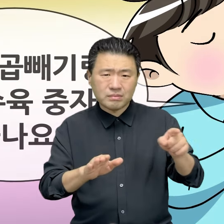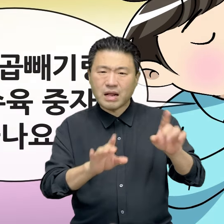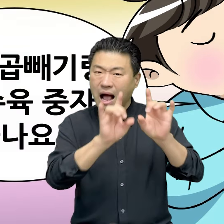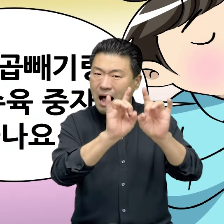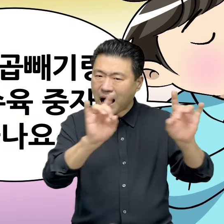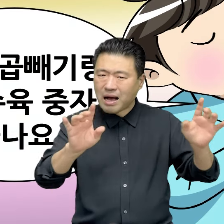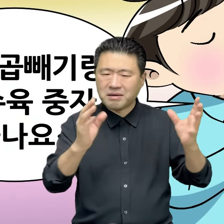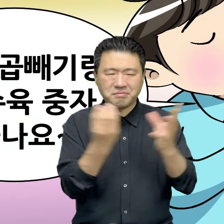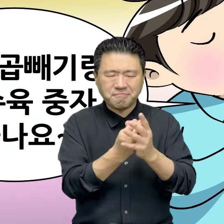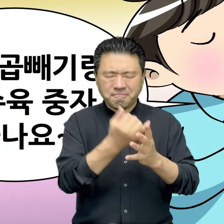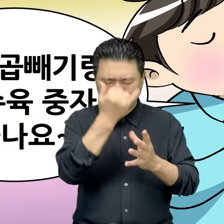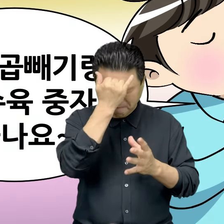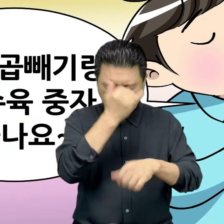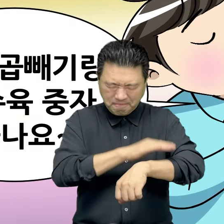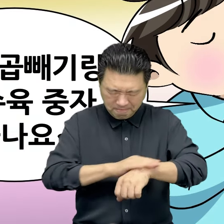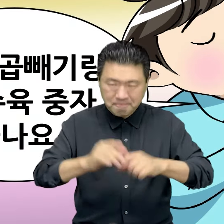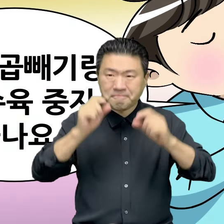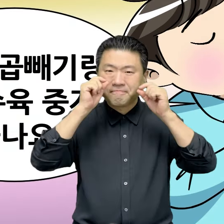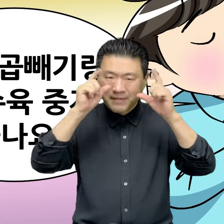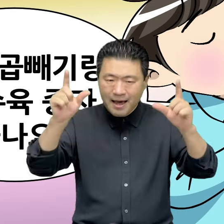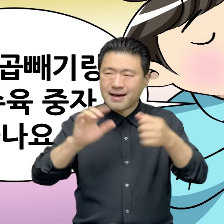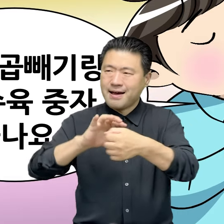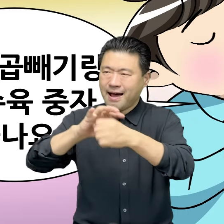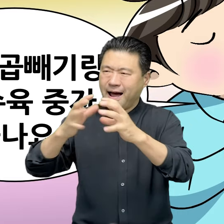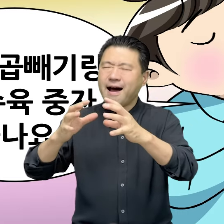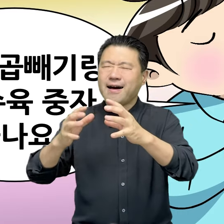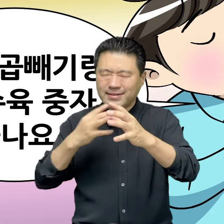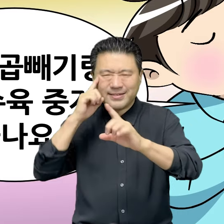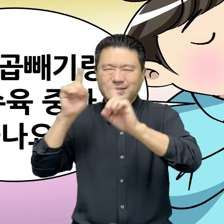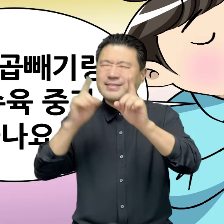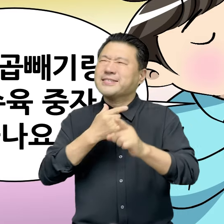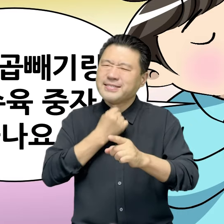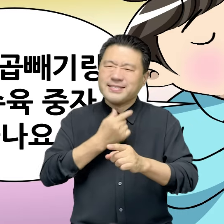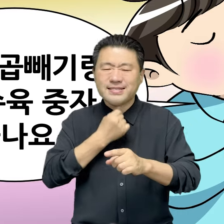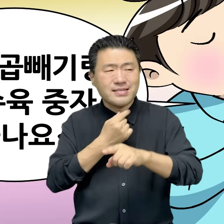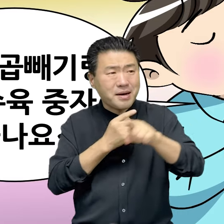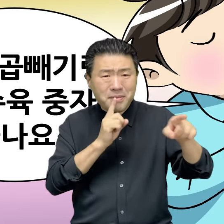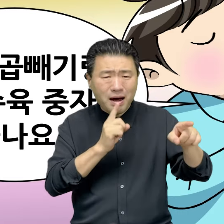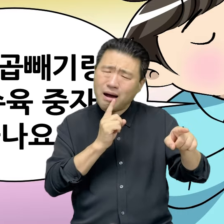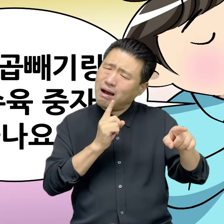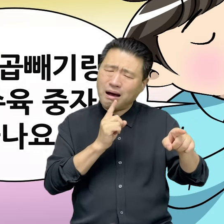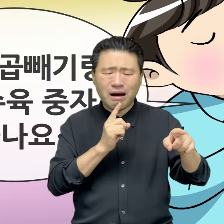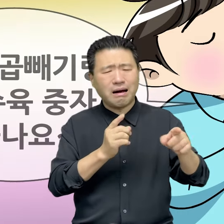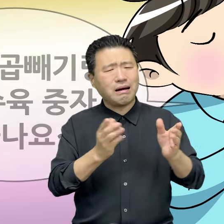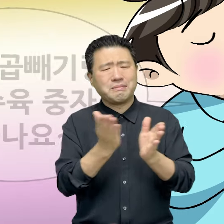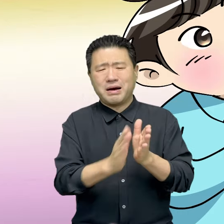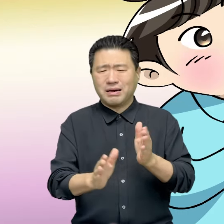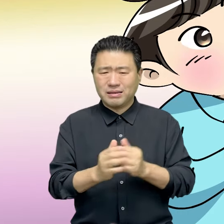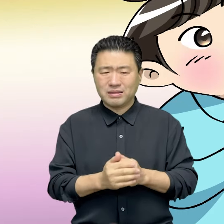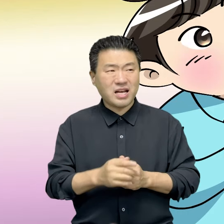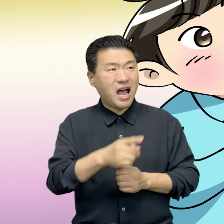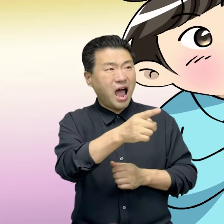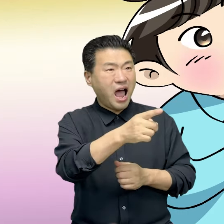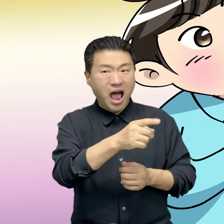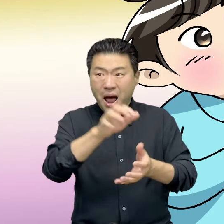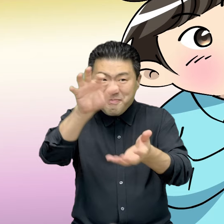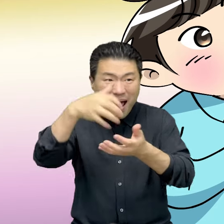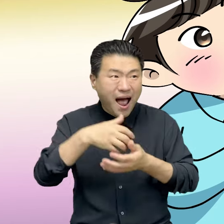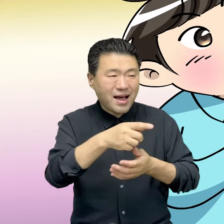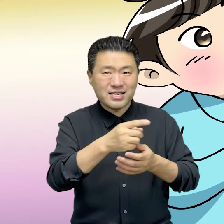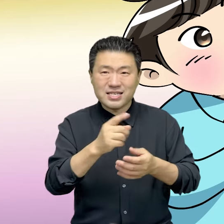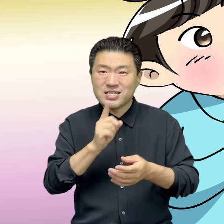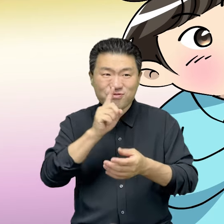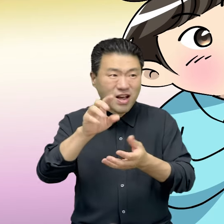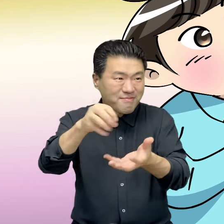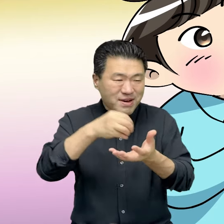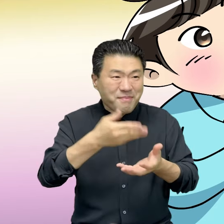그렇다고 한 사람 한 사람이 도덕적으로 각성해서 지구를 살리자는 건 신화에 불과합니다. 너 배달 음식